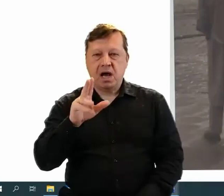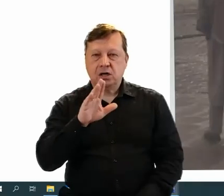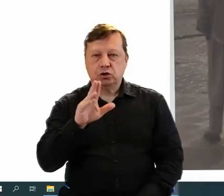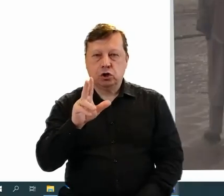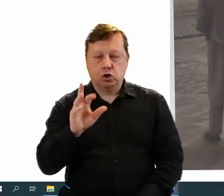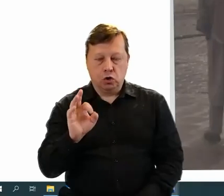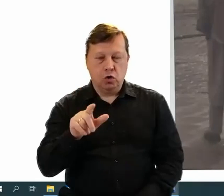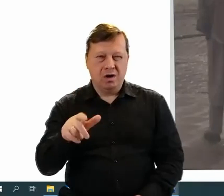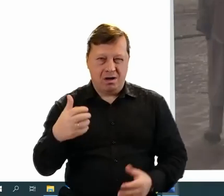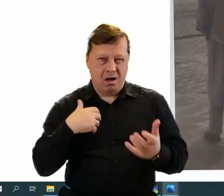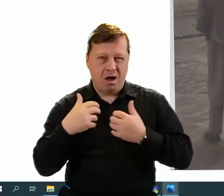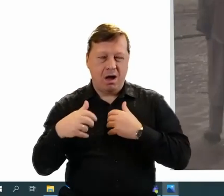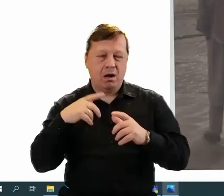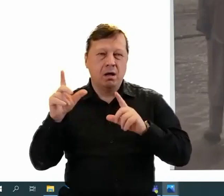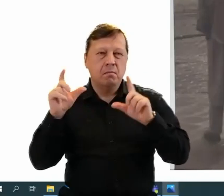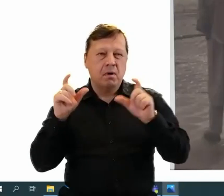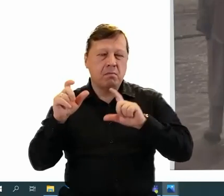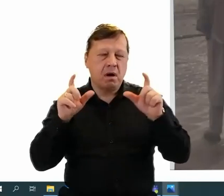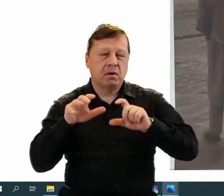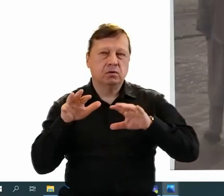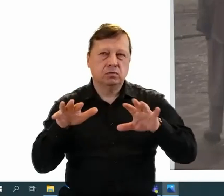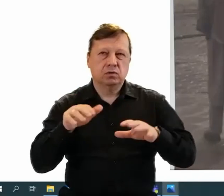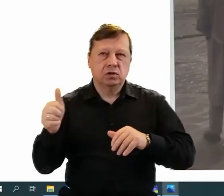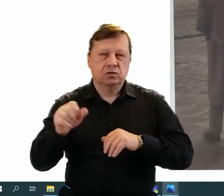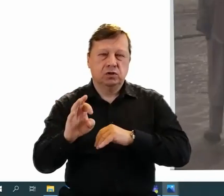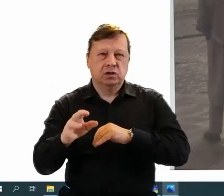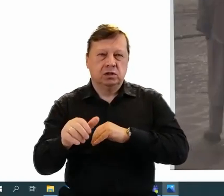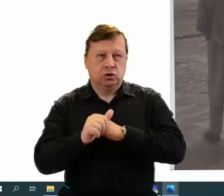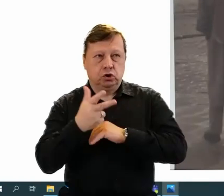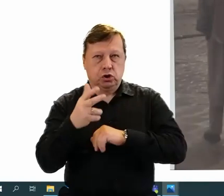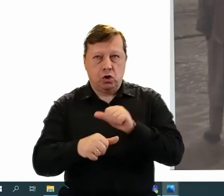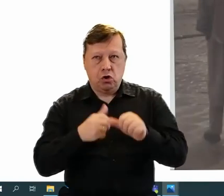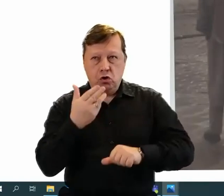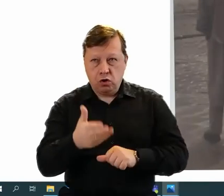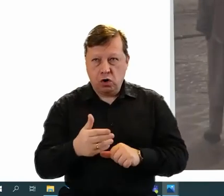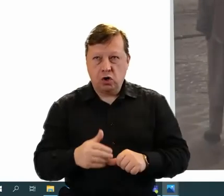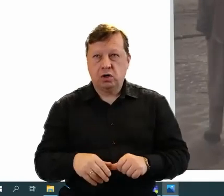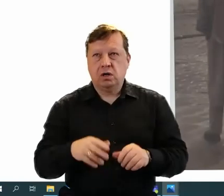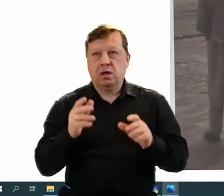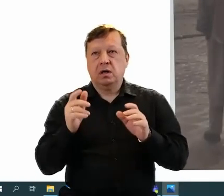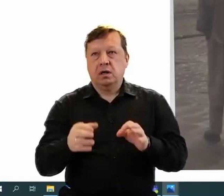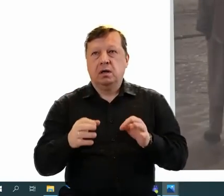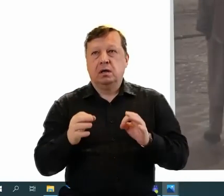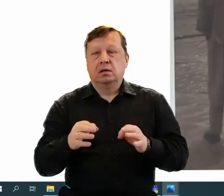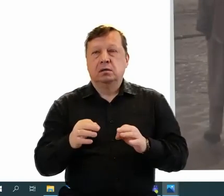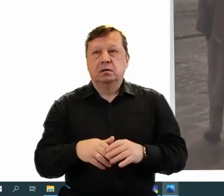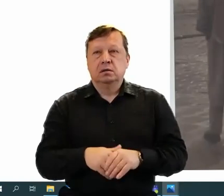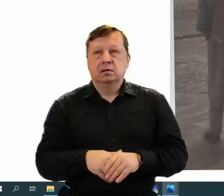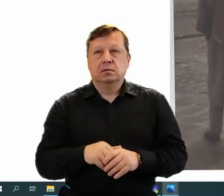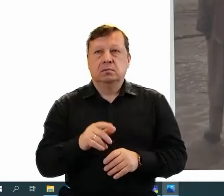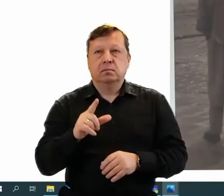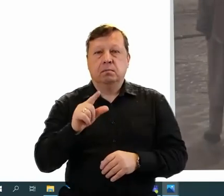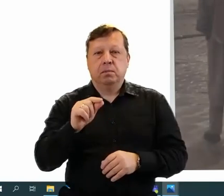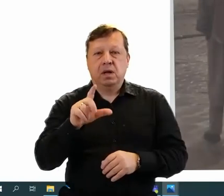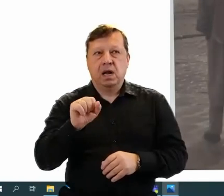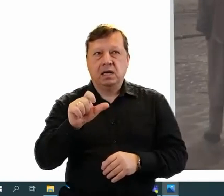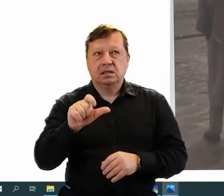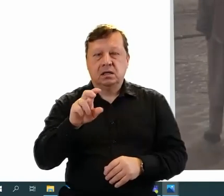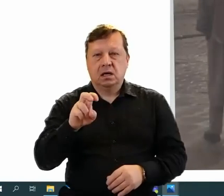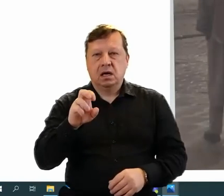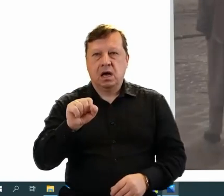który fotografował Pragę. To jest 1963 rok. Ówczesny plac Leńskiego. W tej chwili plac Hallera.